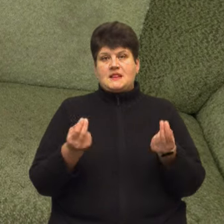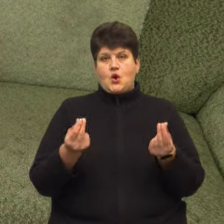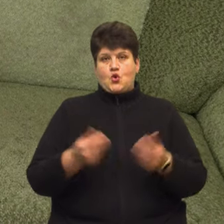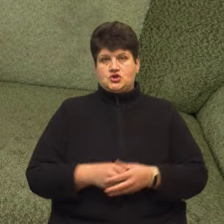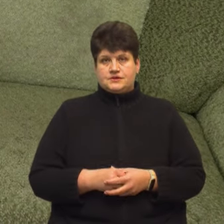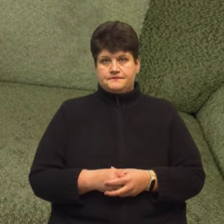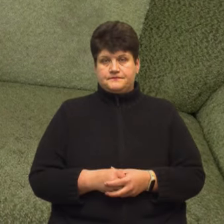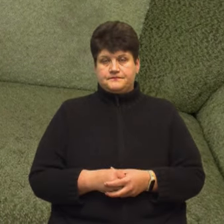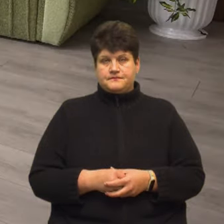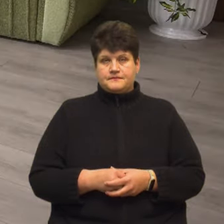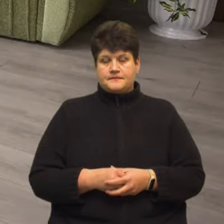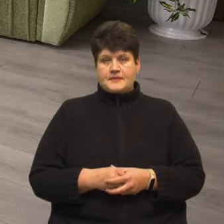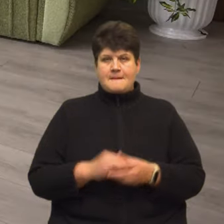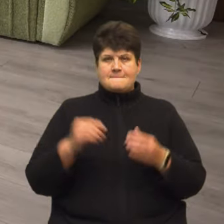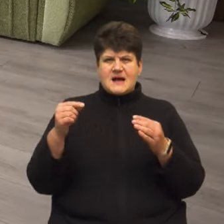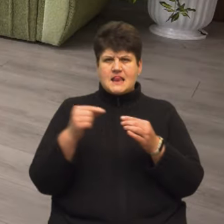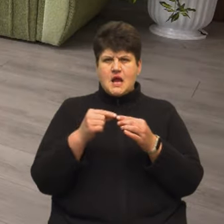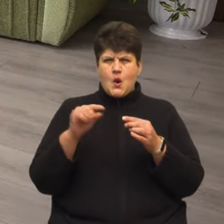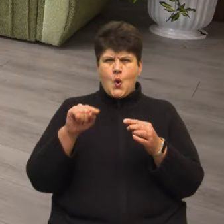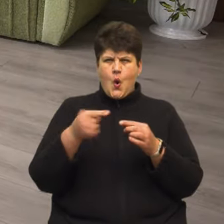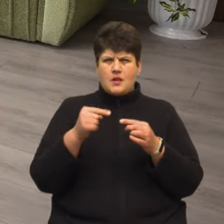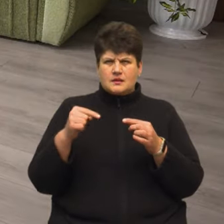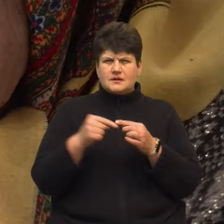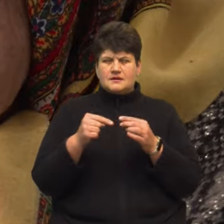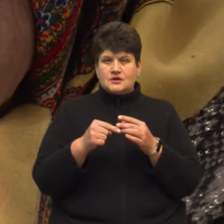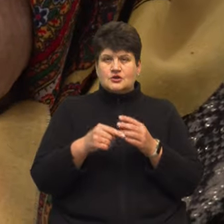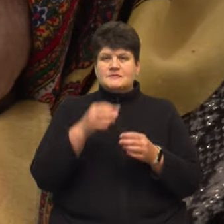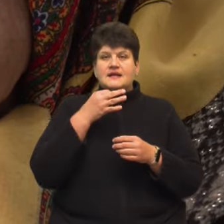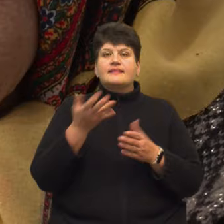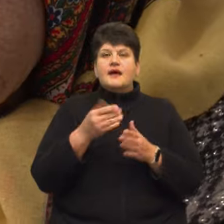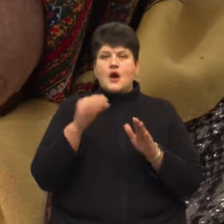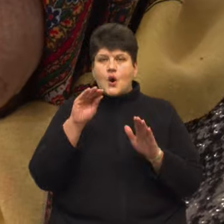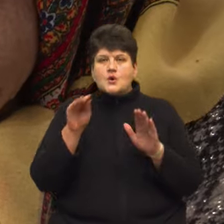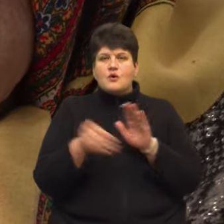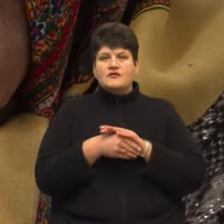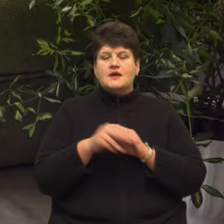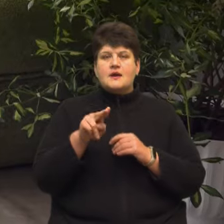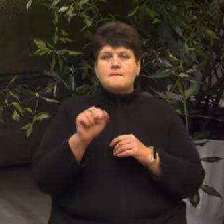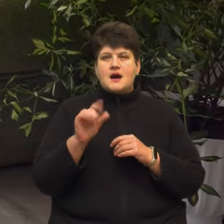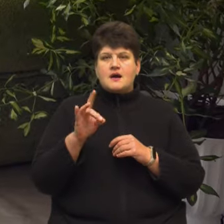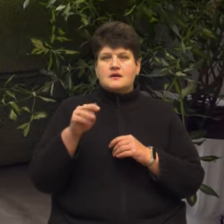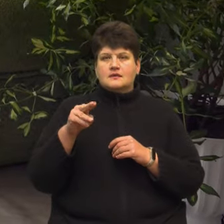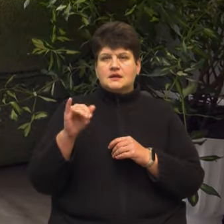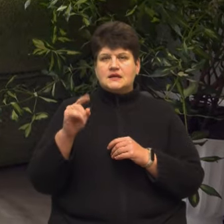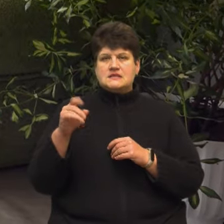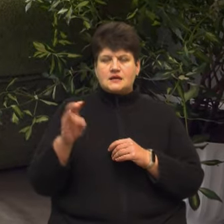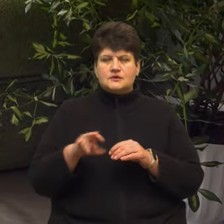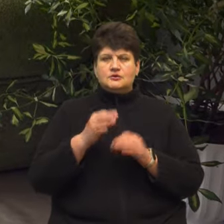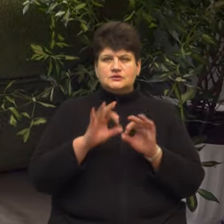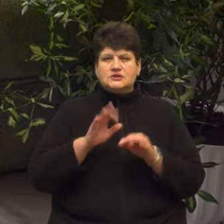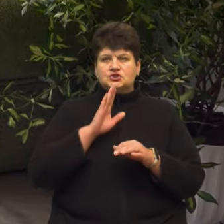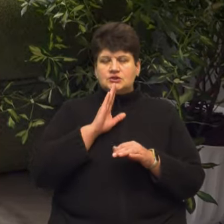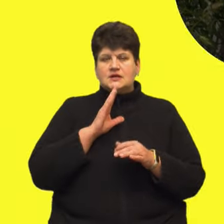Пхали голки під нігті, щоб сказали, де ховаються партизани. Зв'язкова Оуну Паганна Семетіс розповіла Суспільному свою